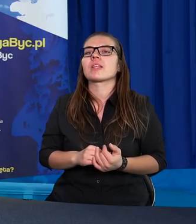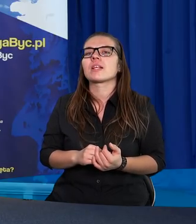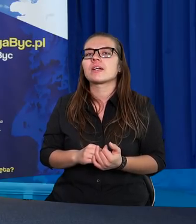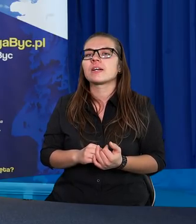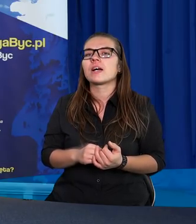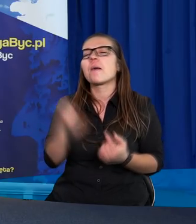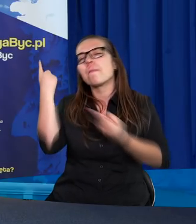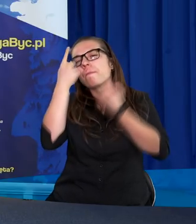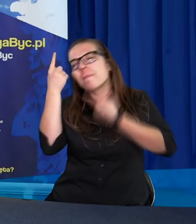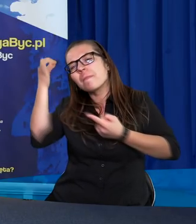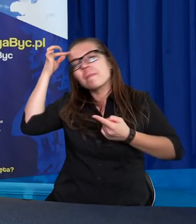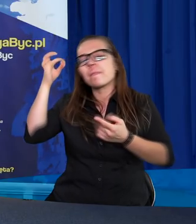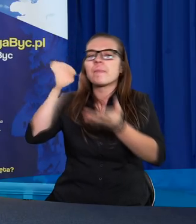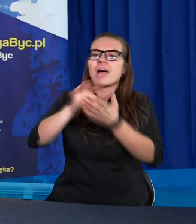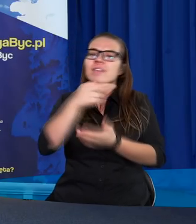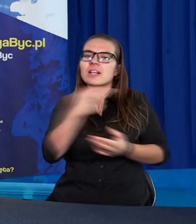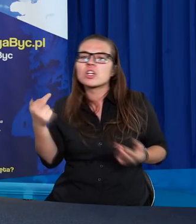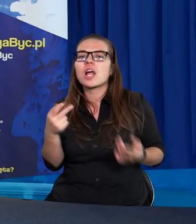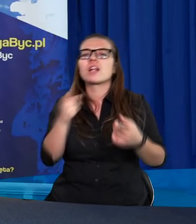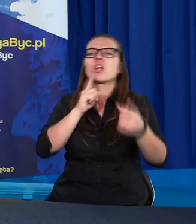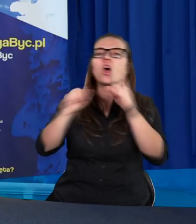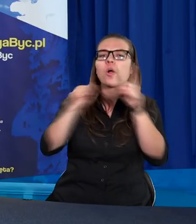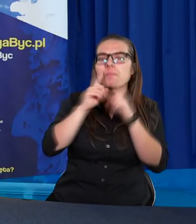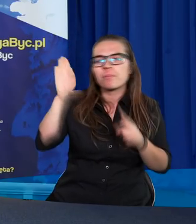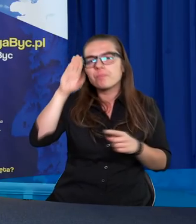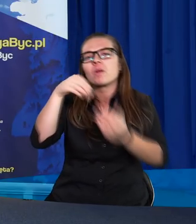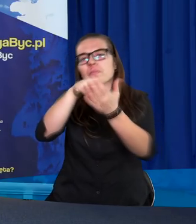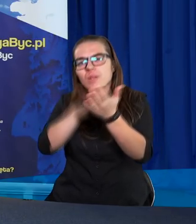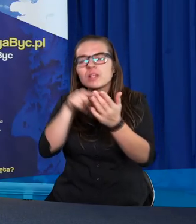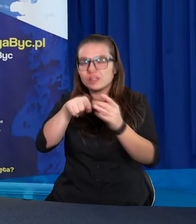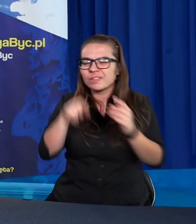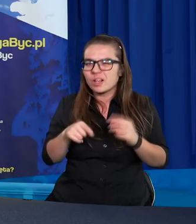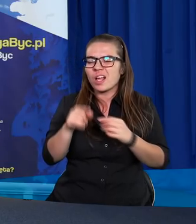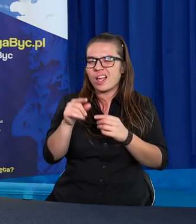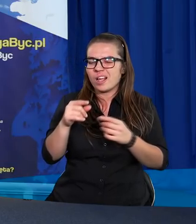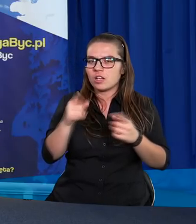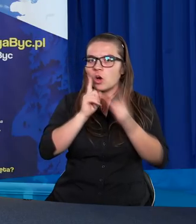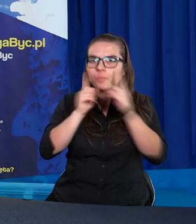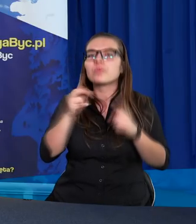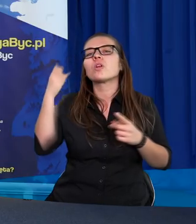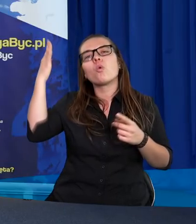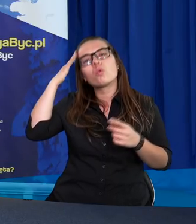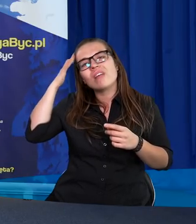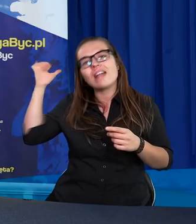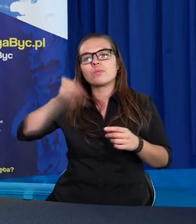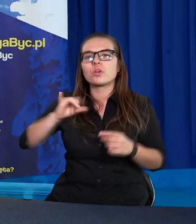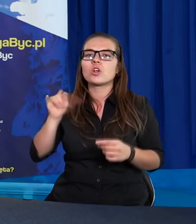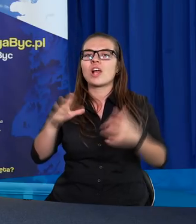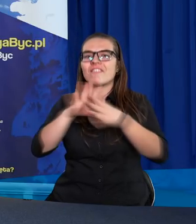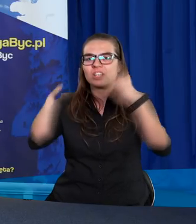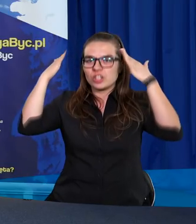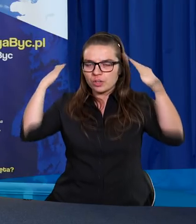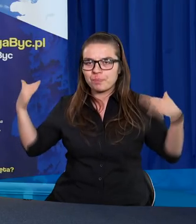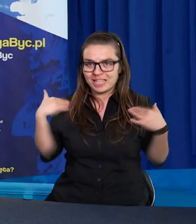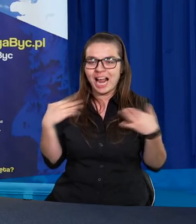myśląc o pewnych rzeczach, rozmawiając z Bogiem, spisując tą modlitwę, doszedłem do punktu, w którym uświadomiłem sobie, że w szpitalu, w